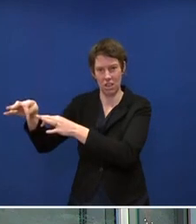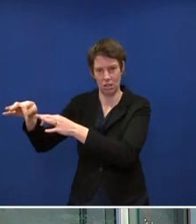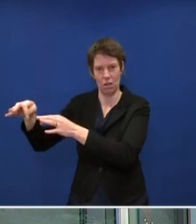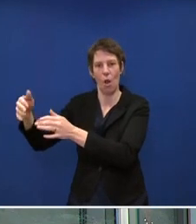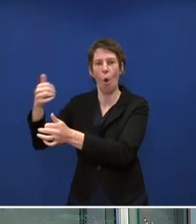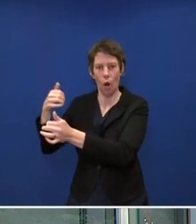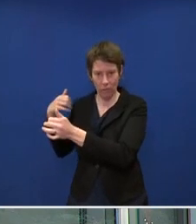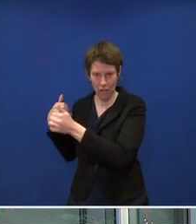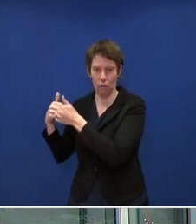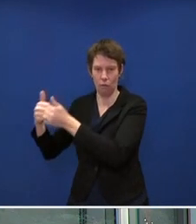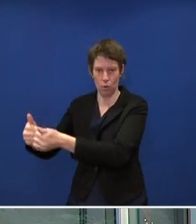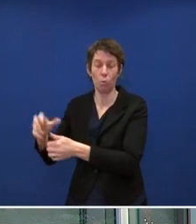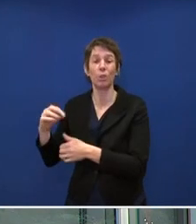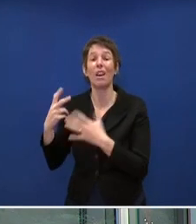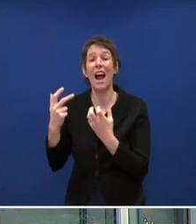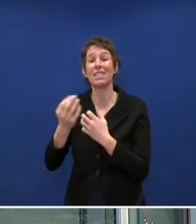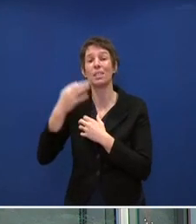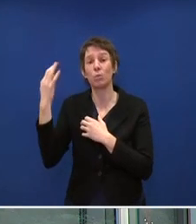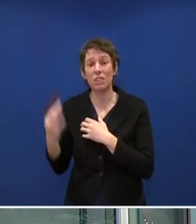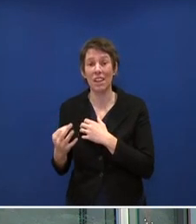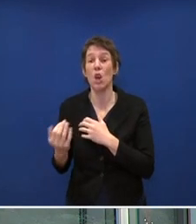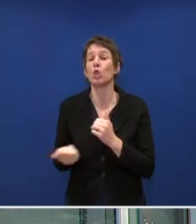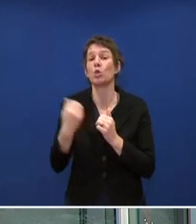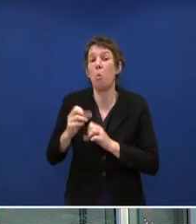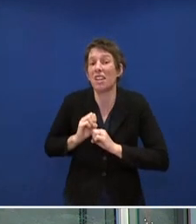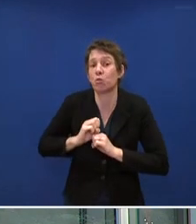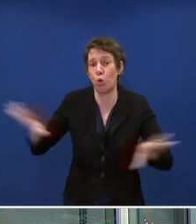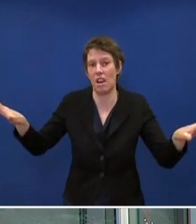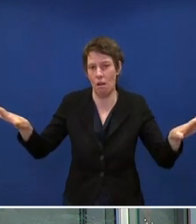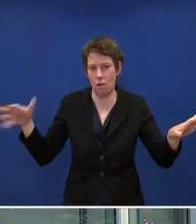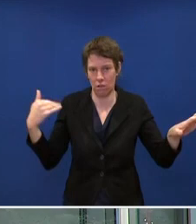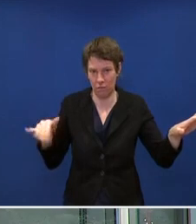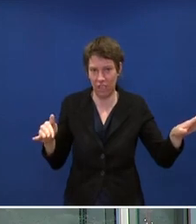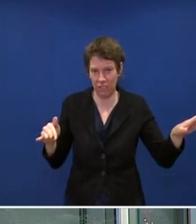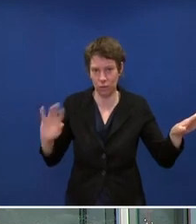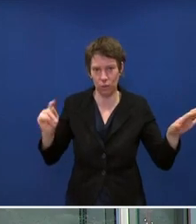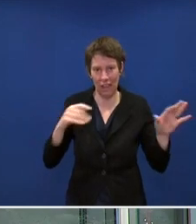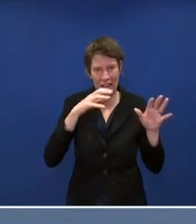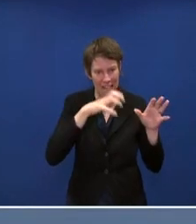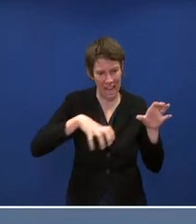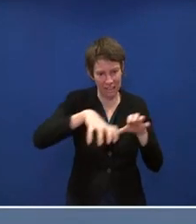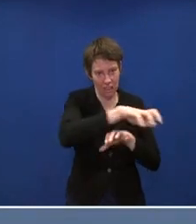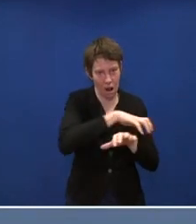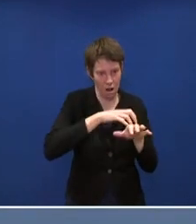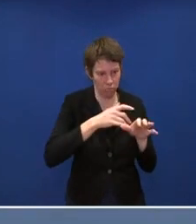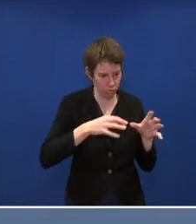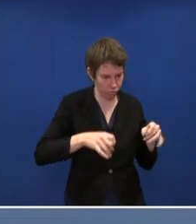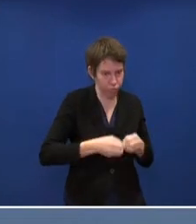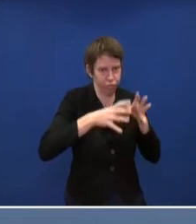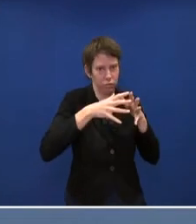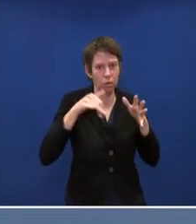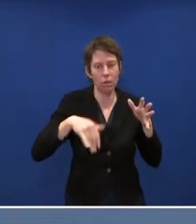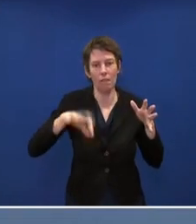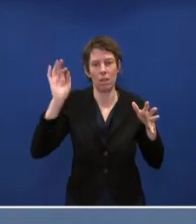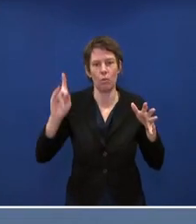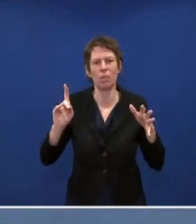Dahinter steckt, 80 Prozent der Infektionen von Superspreadern ausgelöst werden, um die herum sich Cluster bilden, die es zu finden gilt. Warum liegt